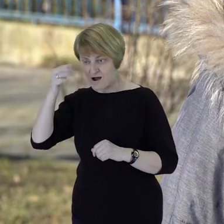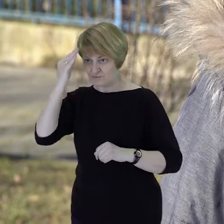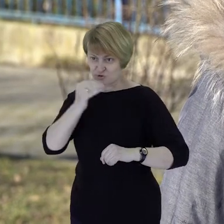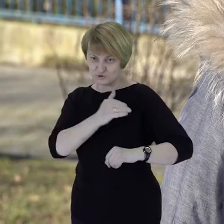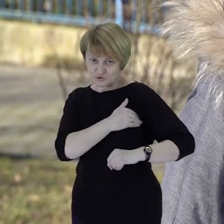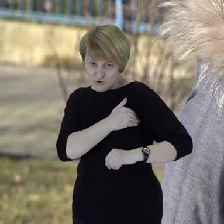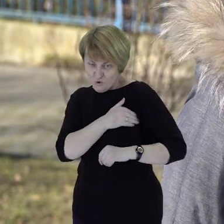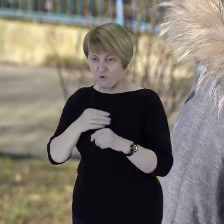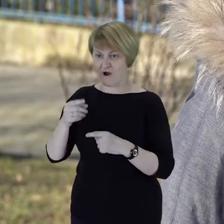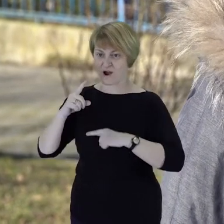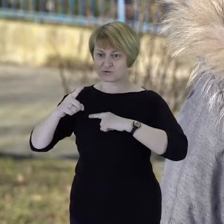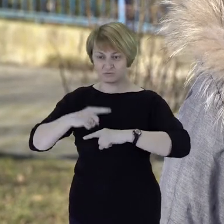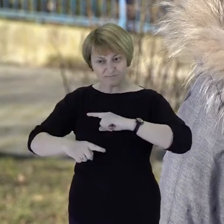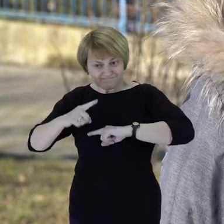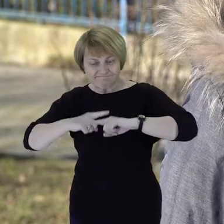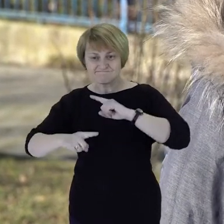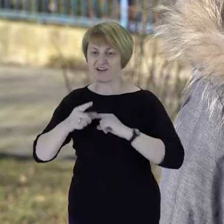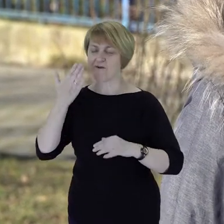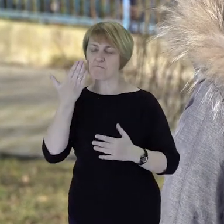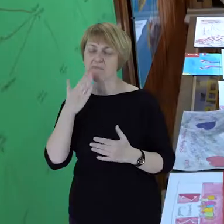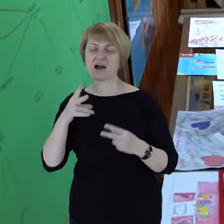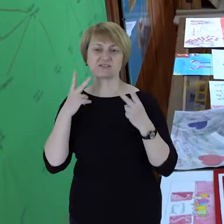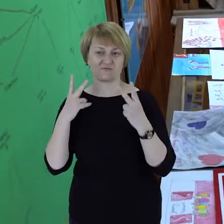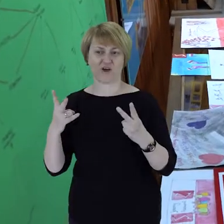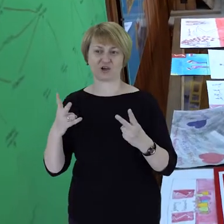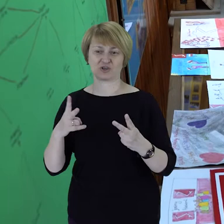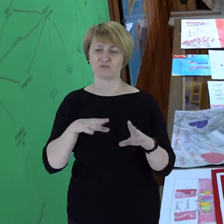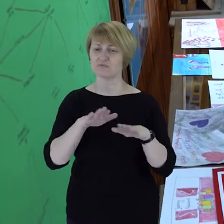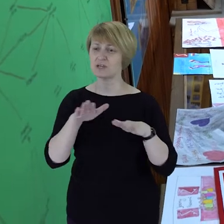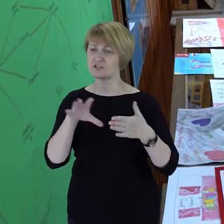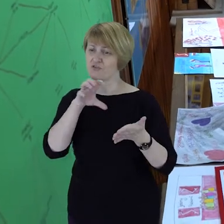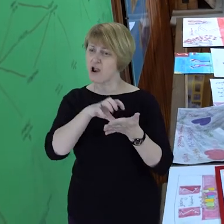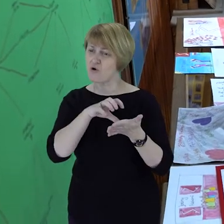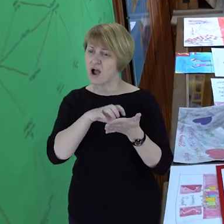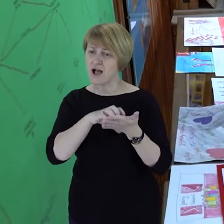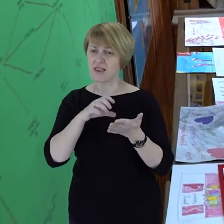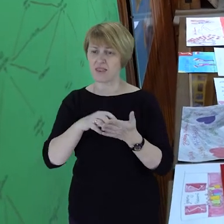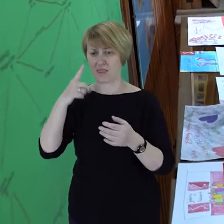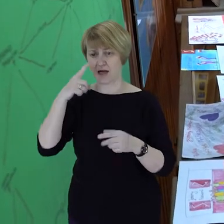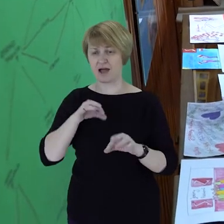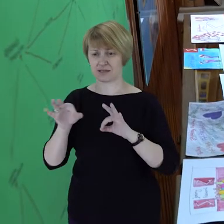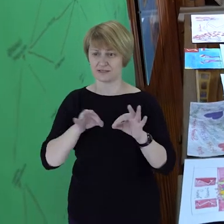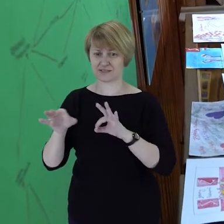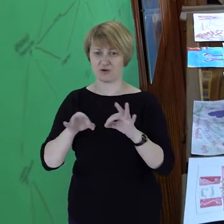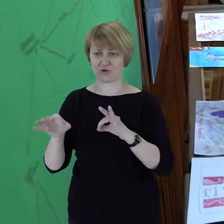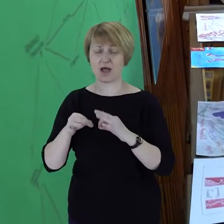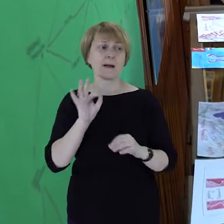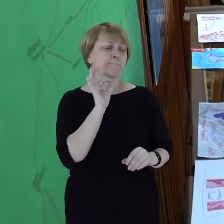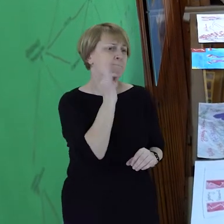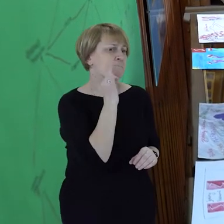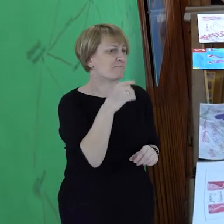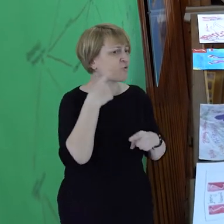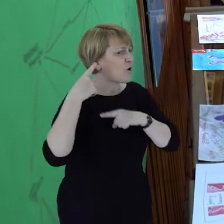pamięć o tej lokalnej historii jest niezwykle ważna. Ważna też dla tego młodego pokolenia, bo oni chyba nawet nie zdają sobie